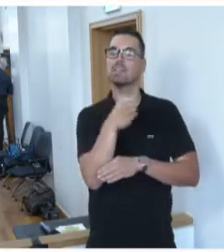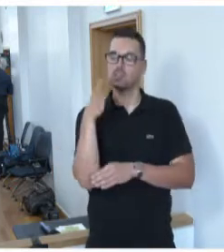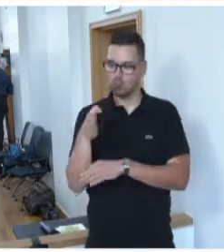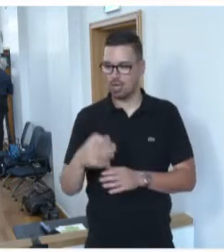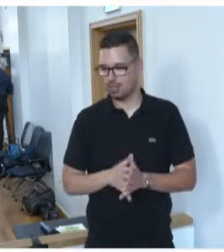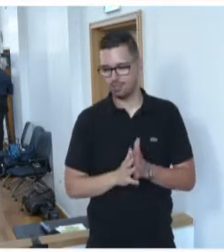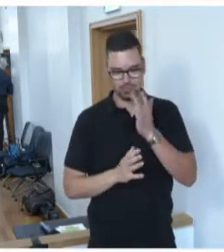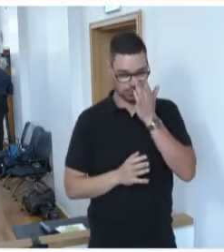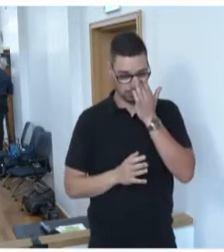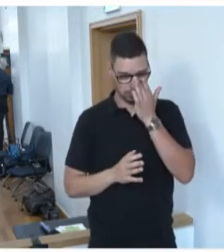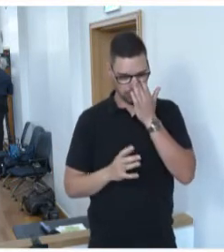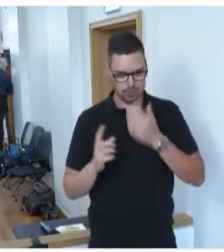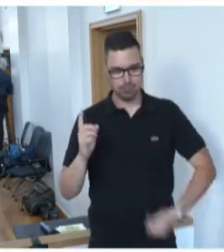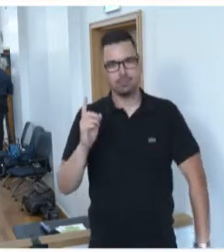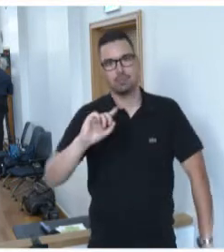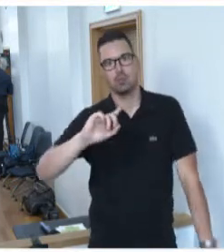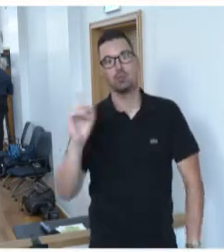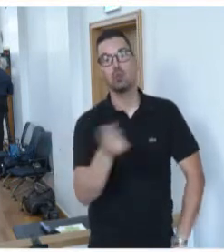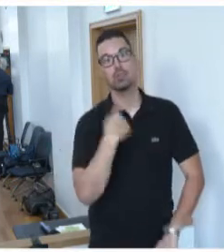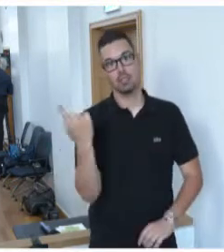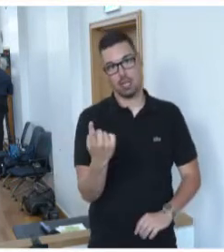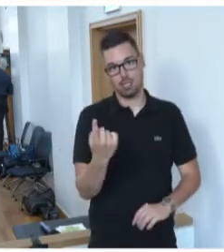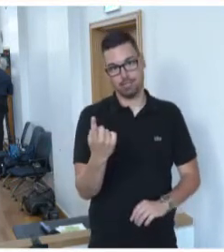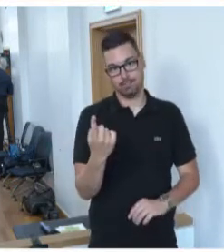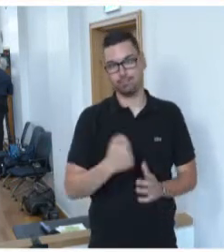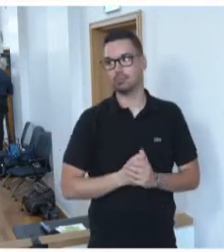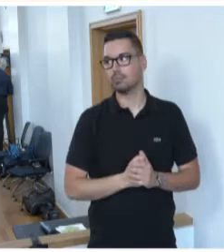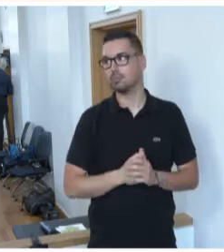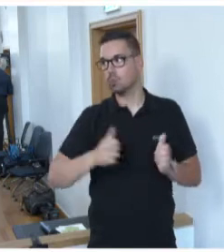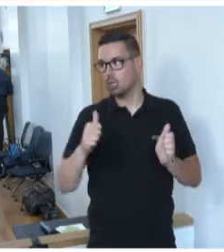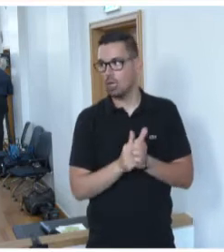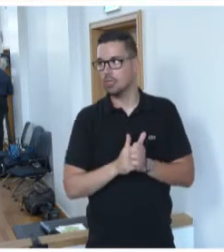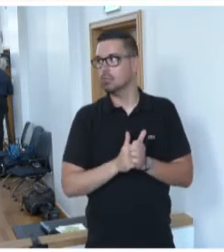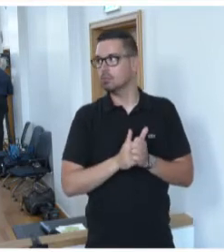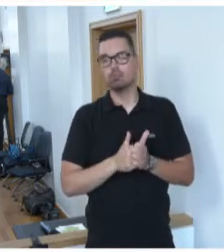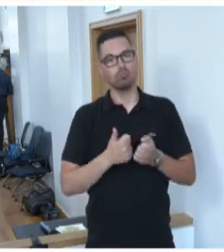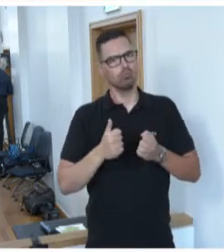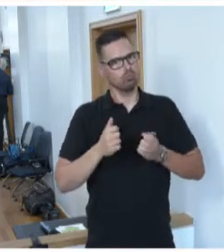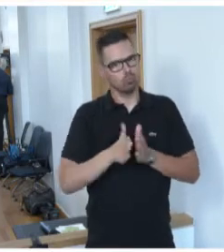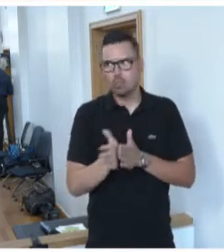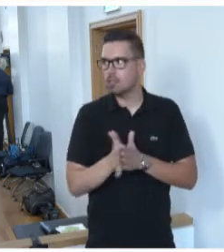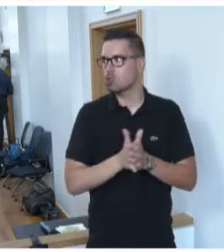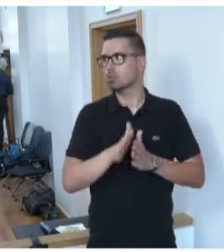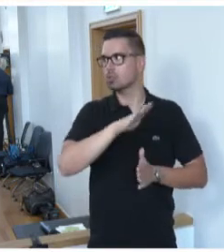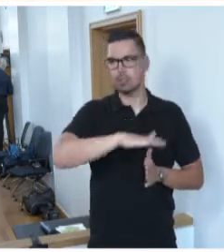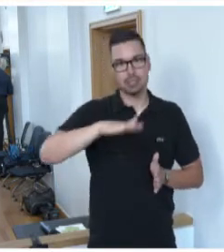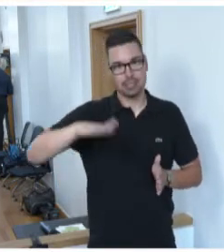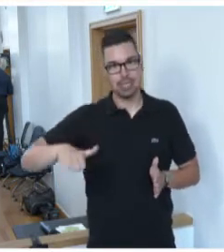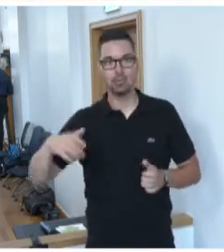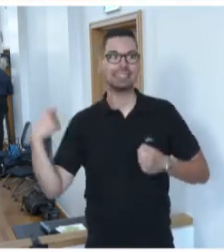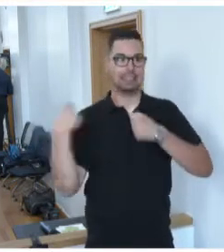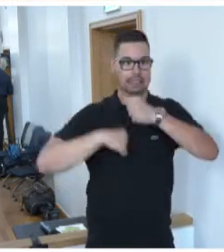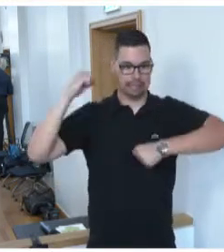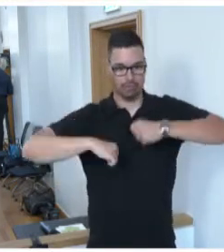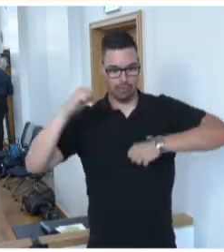Uns alle hier in diesem Hohen Hause eint die Entschlossenheit, Kinder vor Gewalt jeglicher